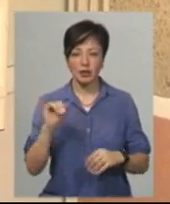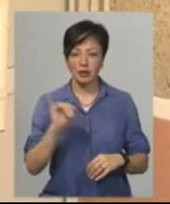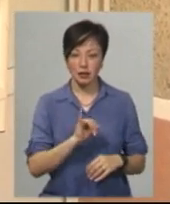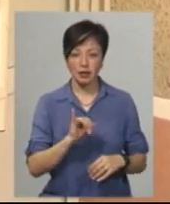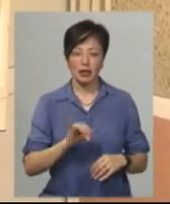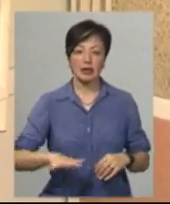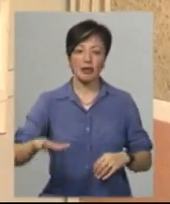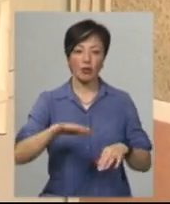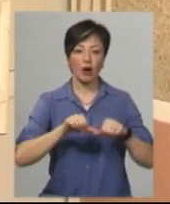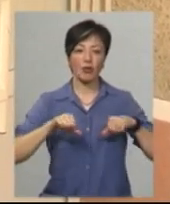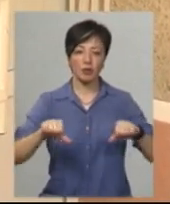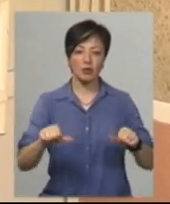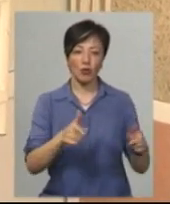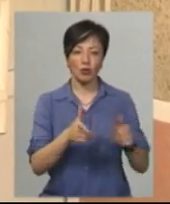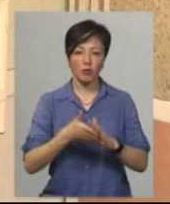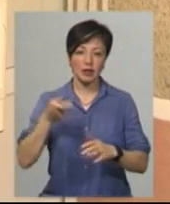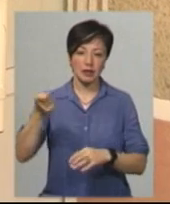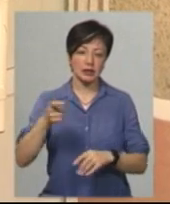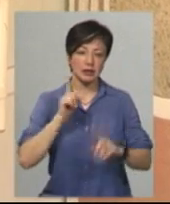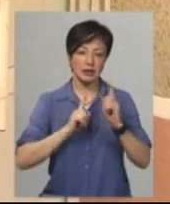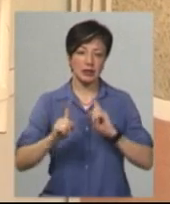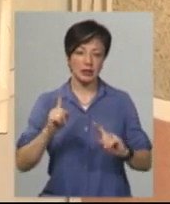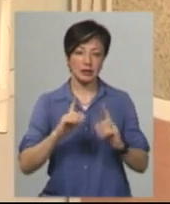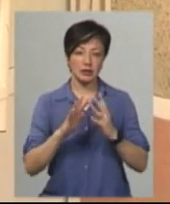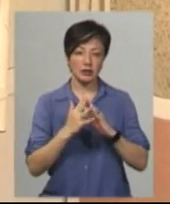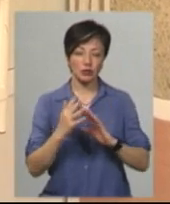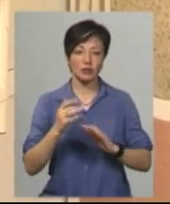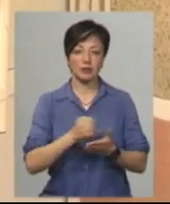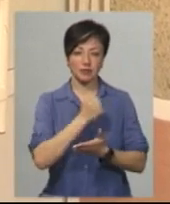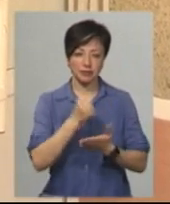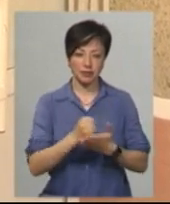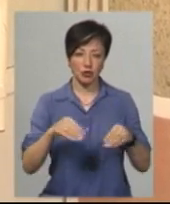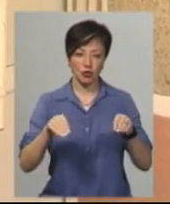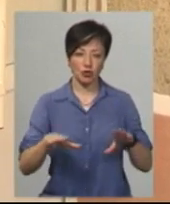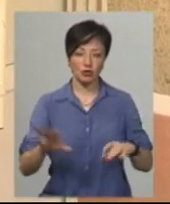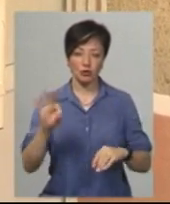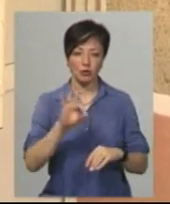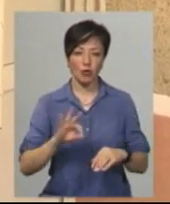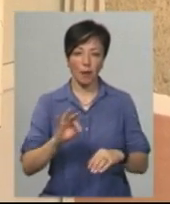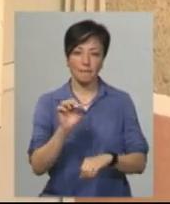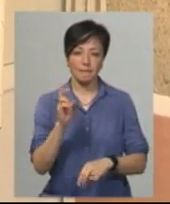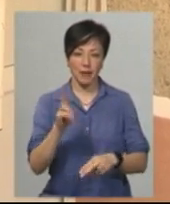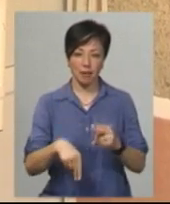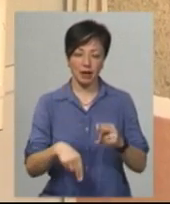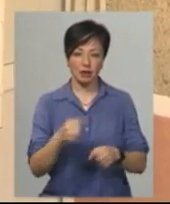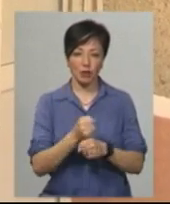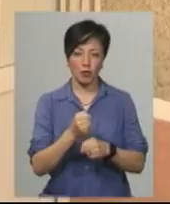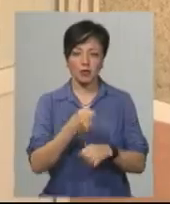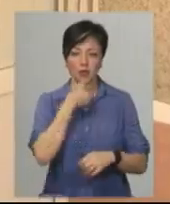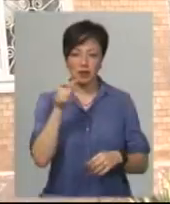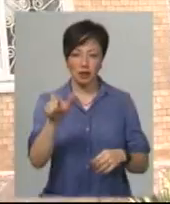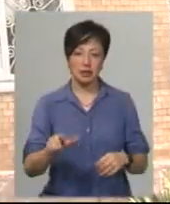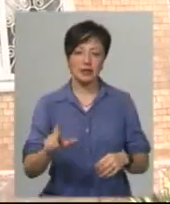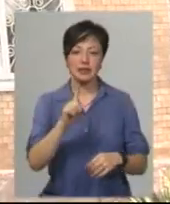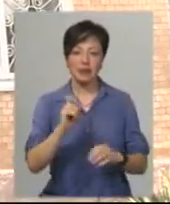територіальна комісія готова подання на сесію селищної ради, яка приймає рішення про припинення повноважень старости за народною